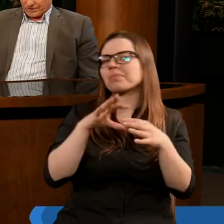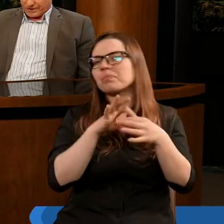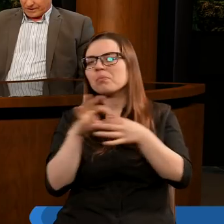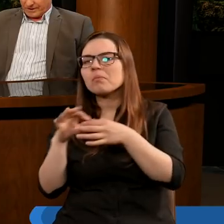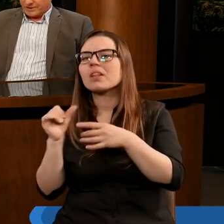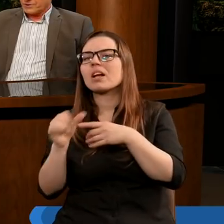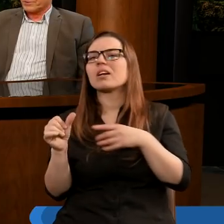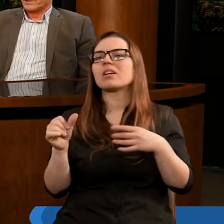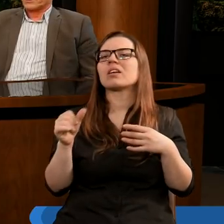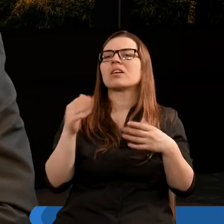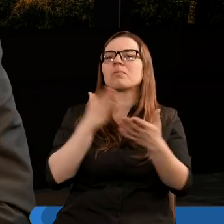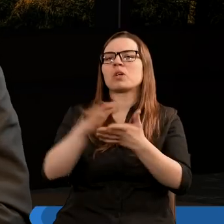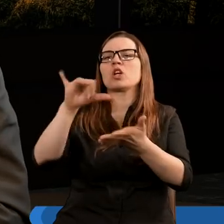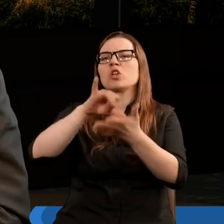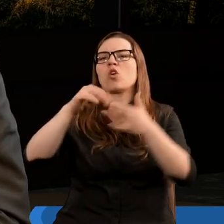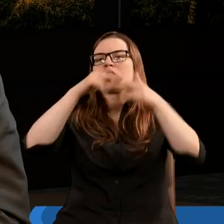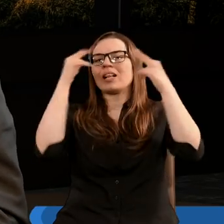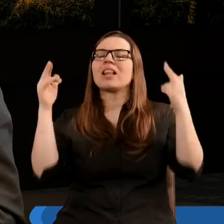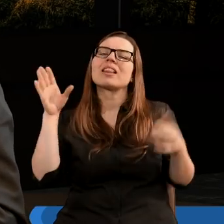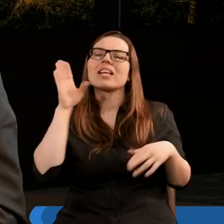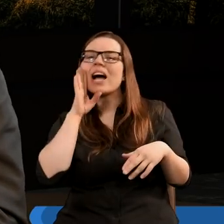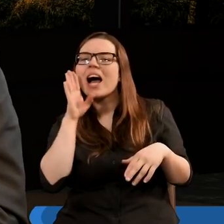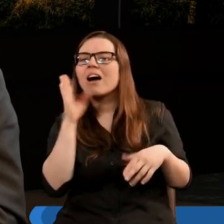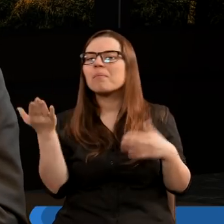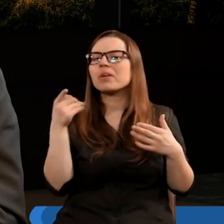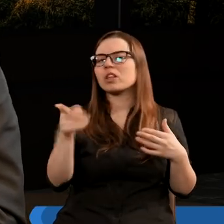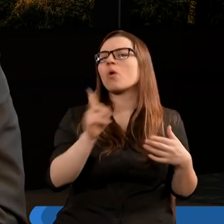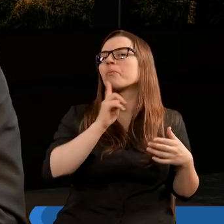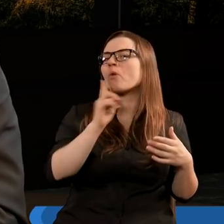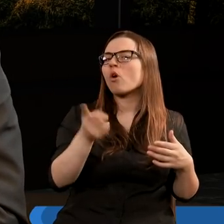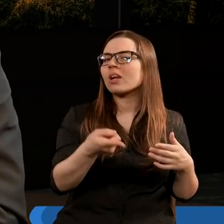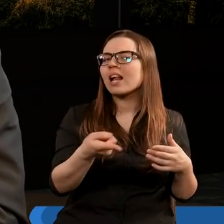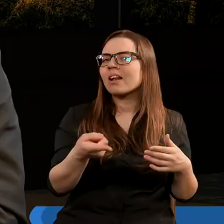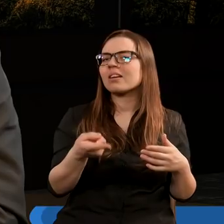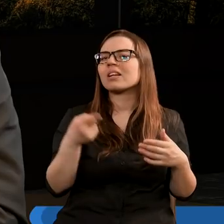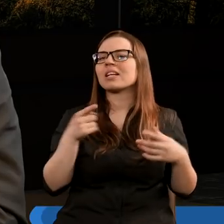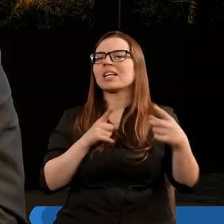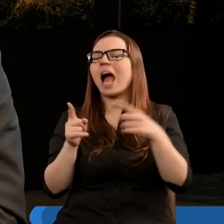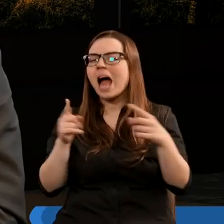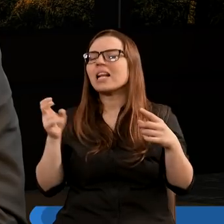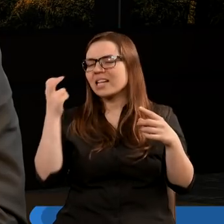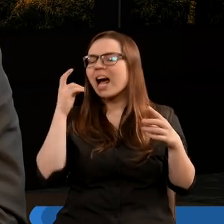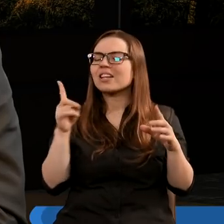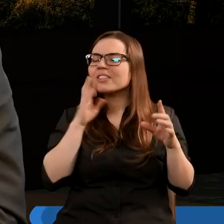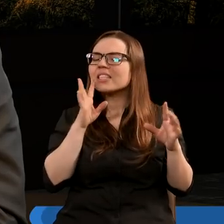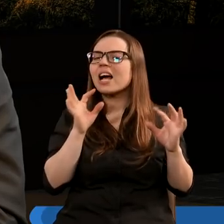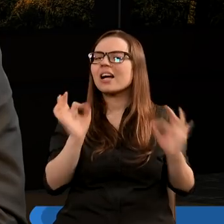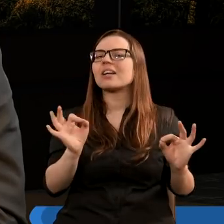wzmiankowane, że leciał przez środek nieba. Tak jakby to poselstwo naznacza się